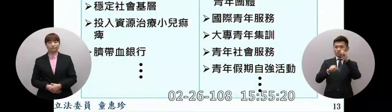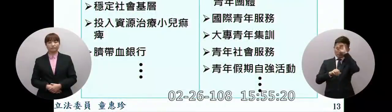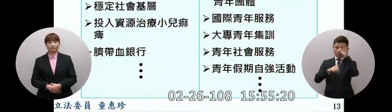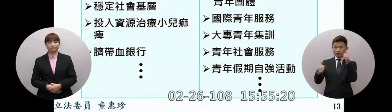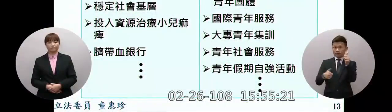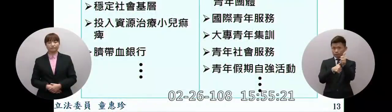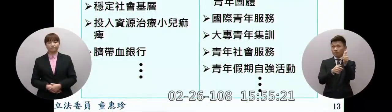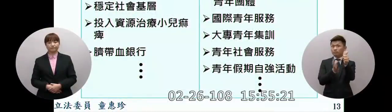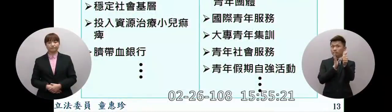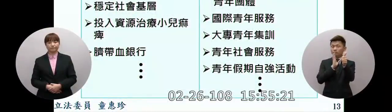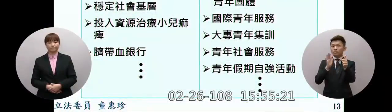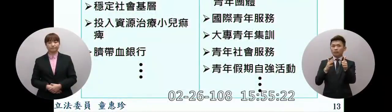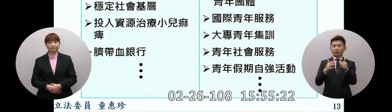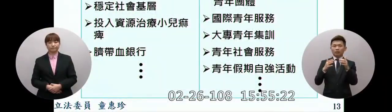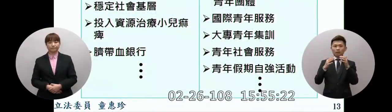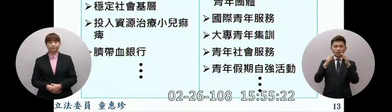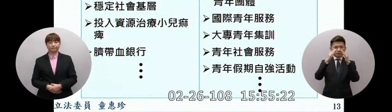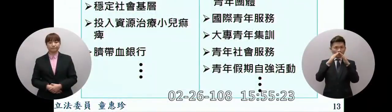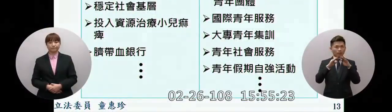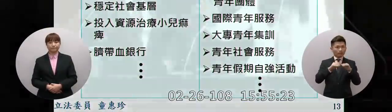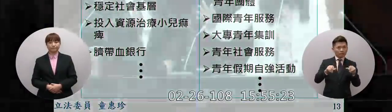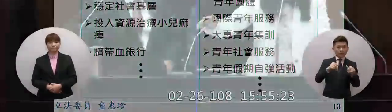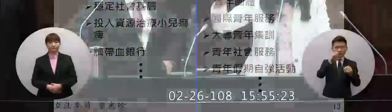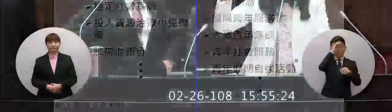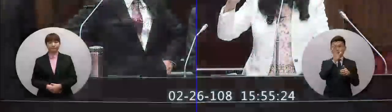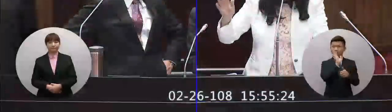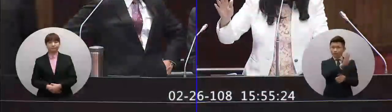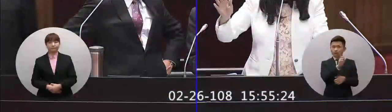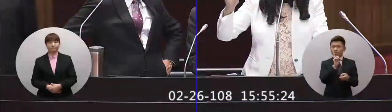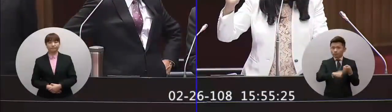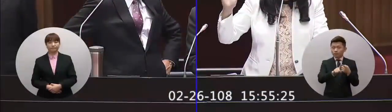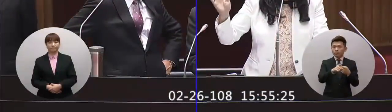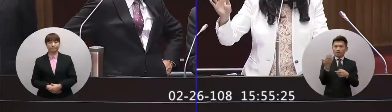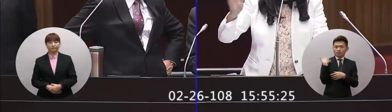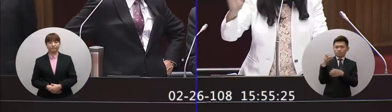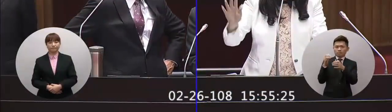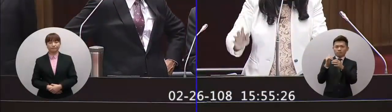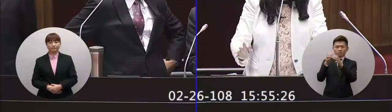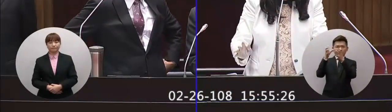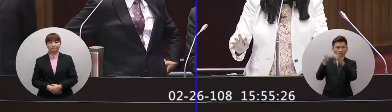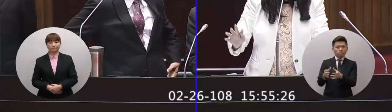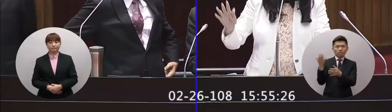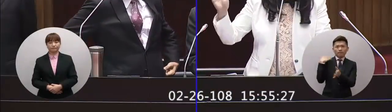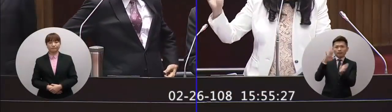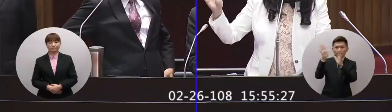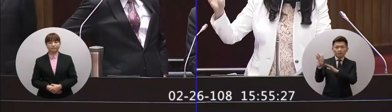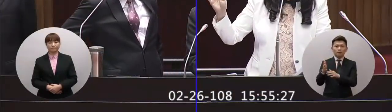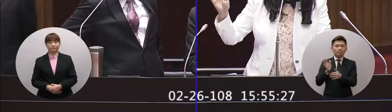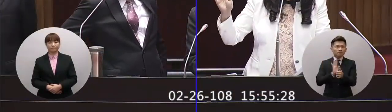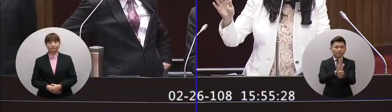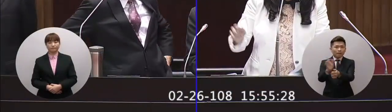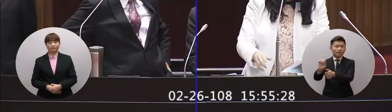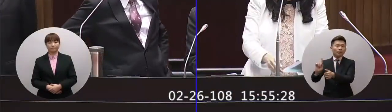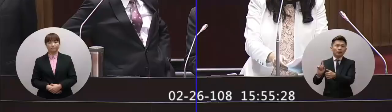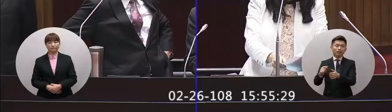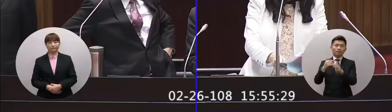但是不當難難委員會呢對於他過去成立的背景還有過去他的社會效應完全不提婦聯會